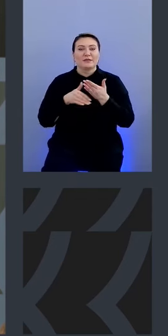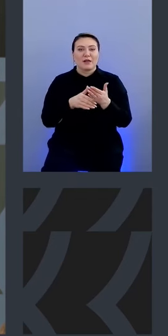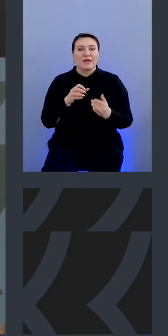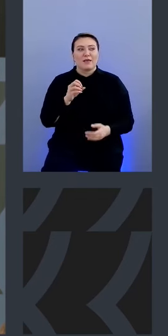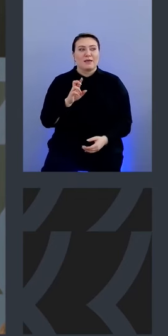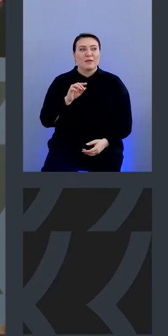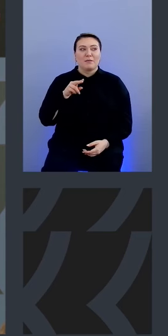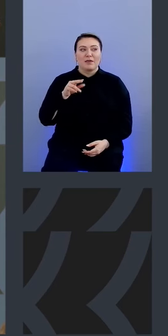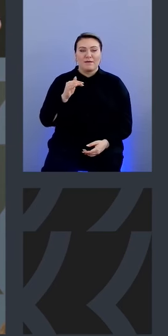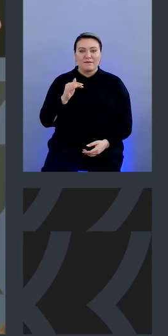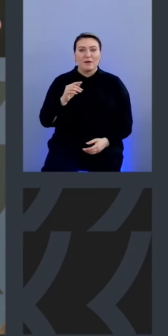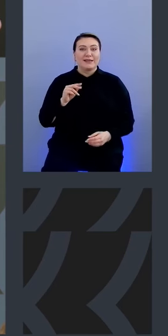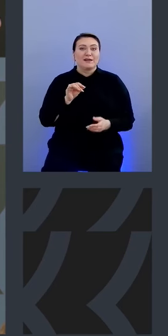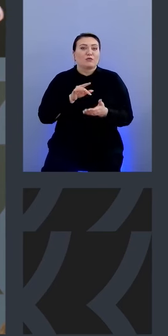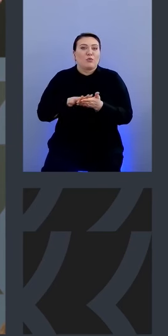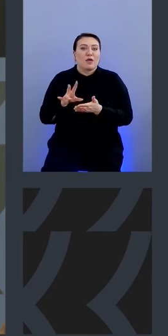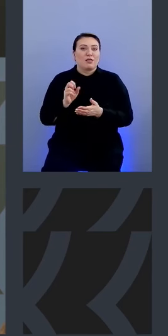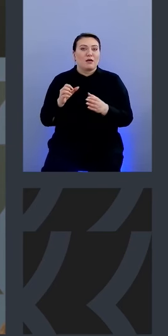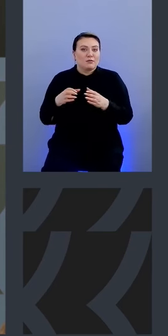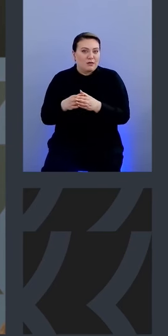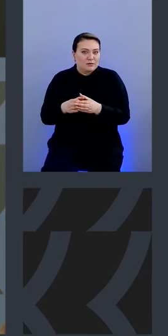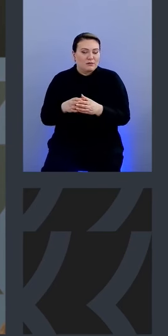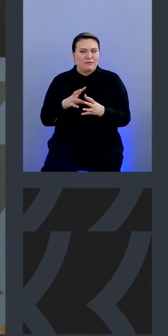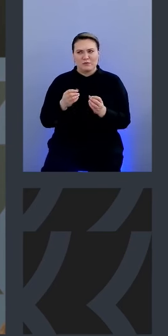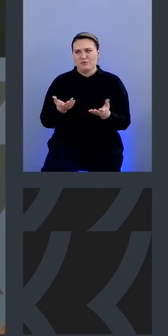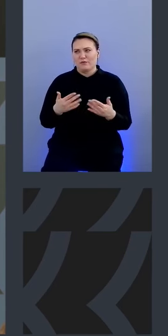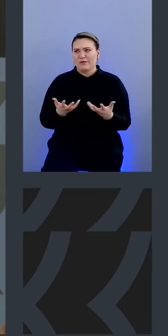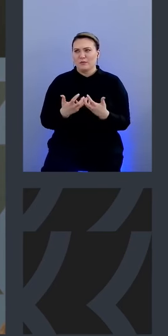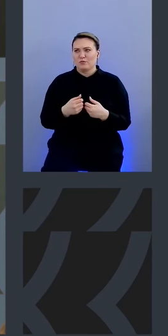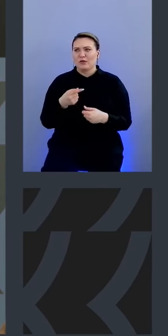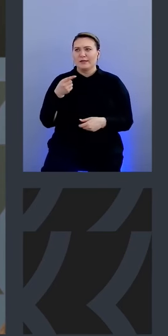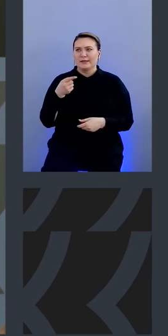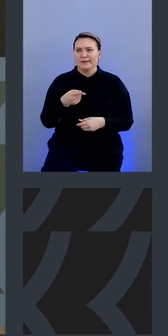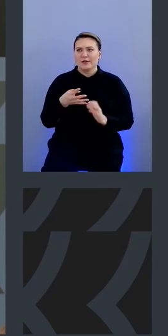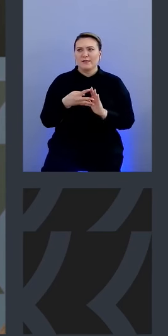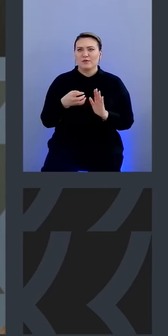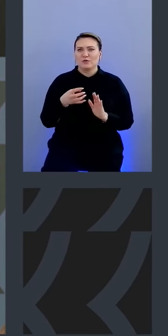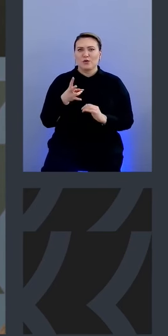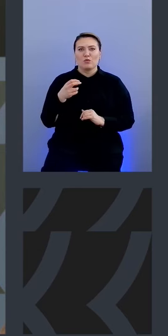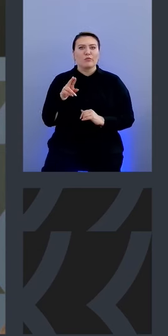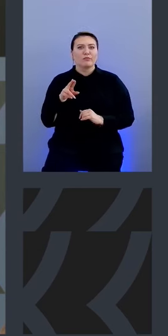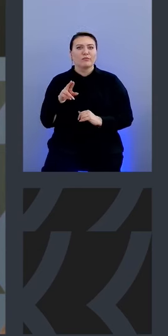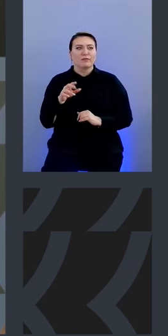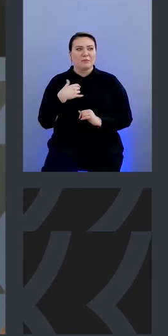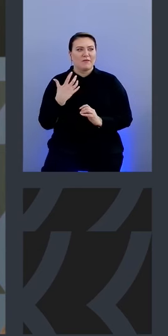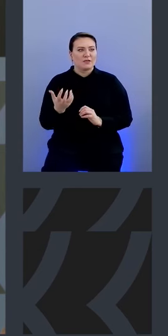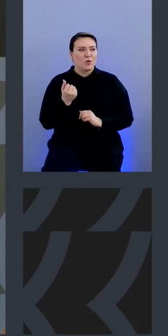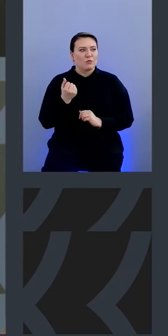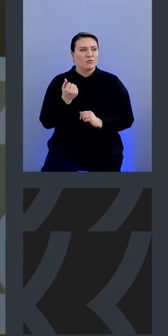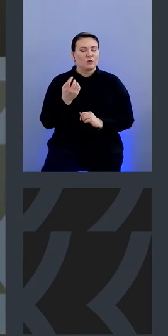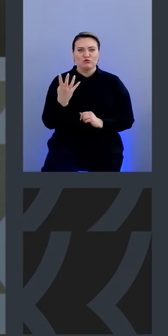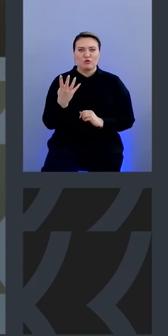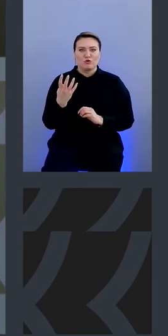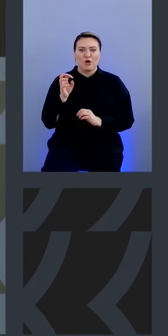вообще в принципе расходы на кластер потому что если ну давайте просто посчитаем да то есть нас 1900 нот и мы возьмем 4